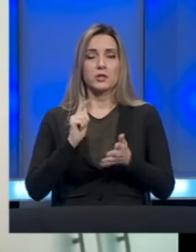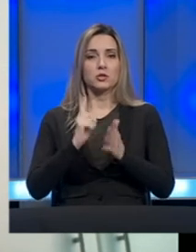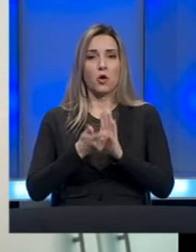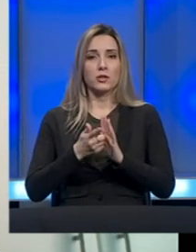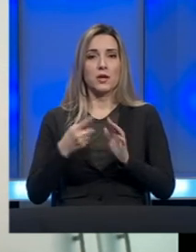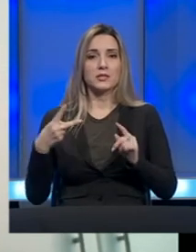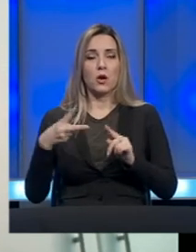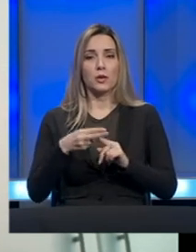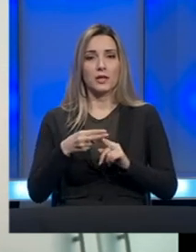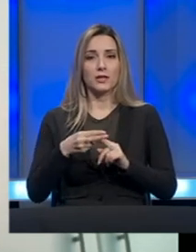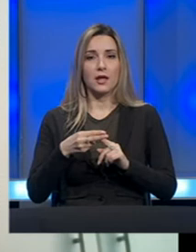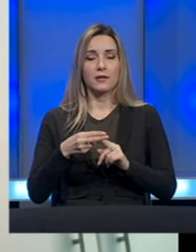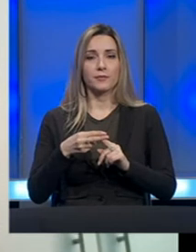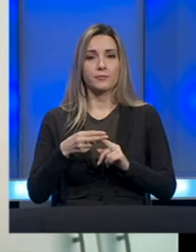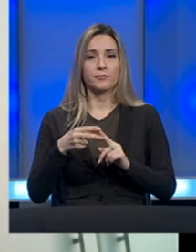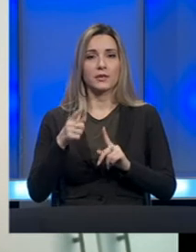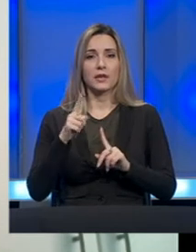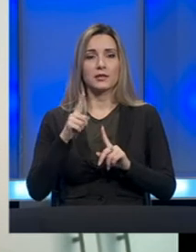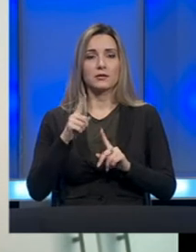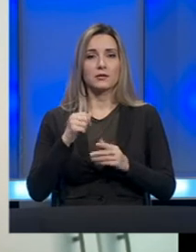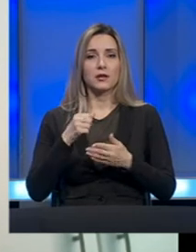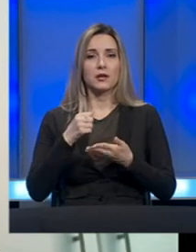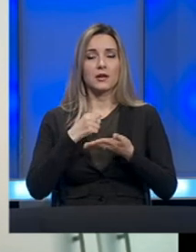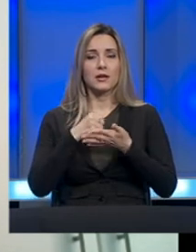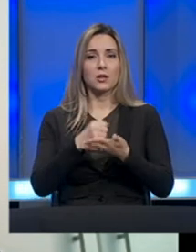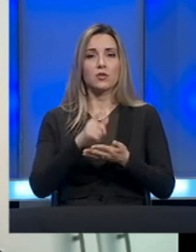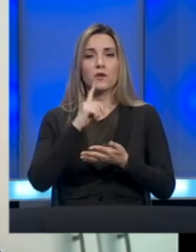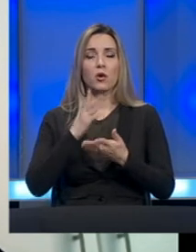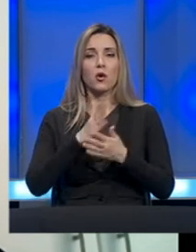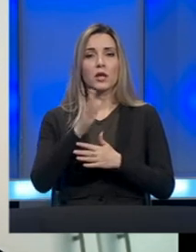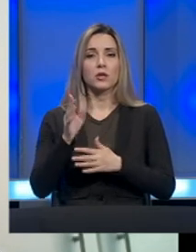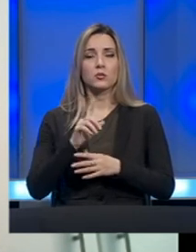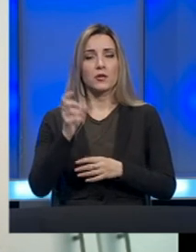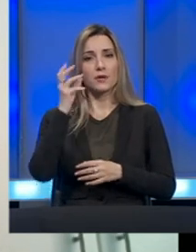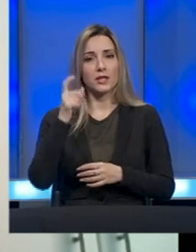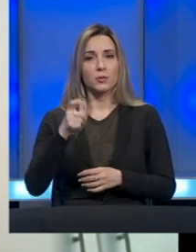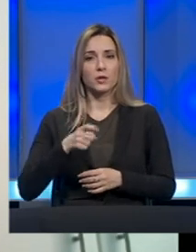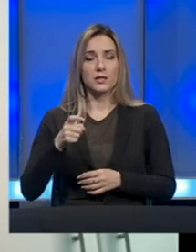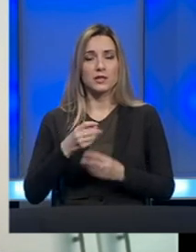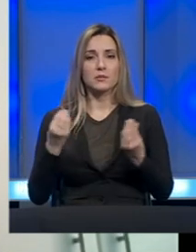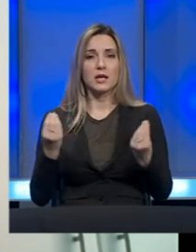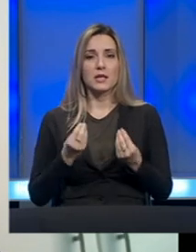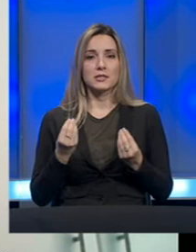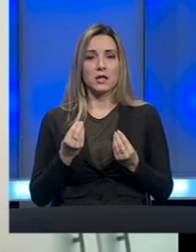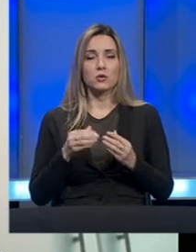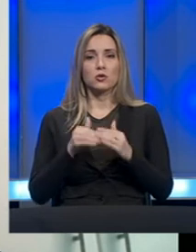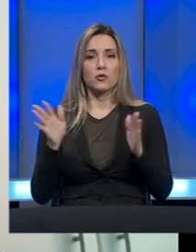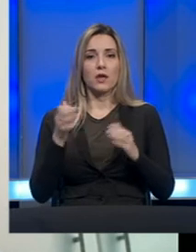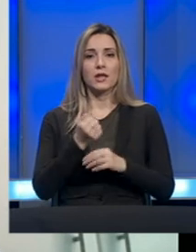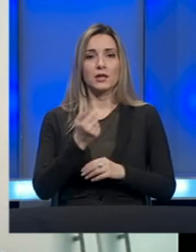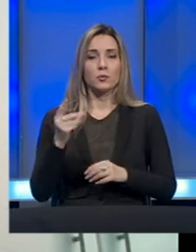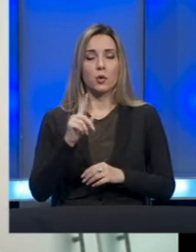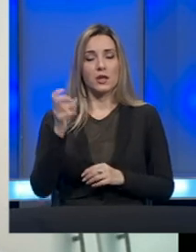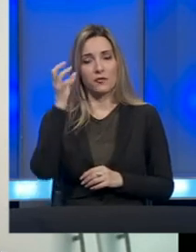ukidanjem transfera, ukidanjem grantova koji idu nevladinim organizacijama zato što veliki broj